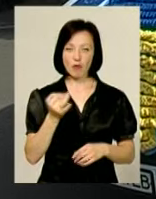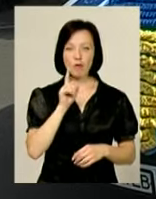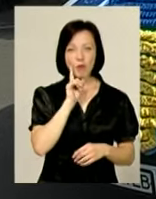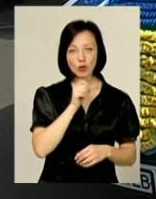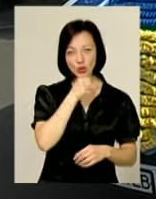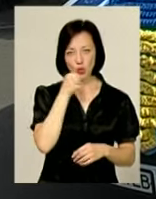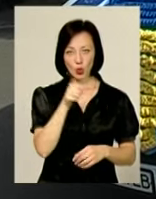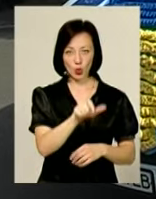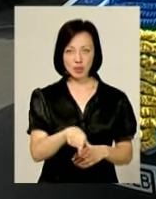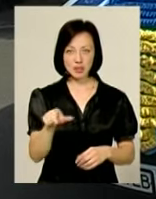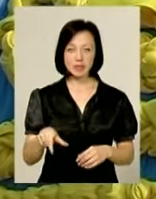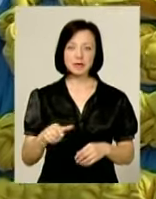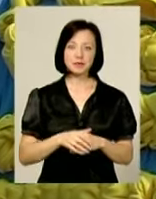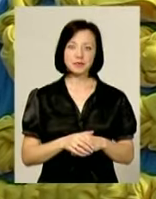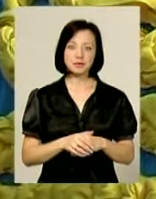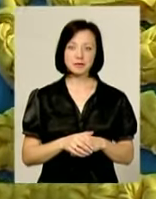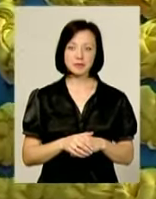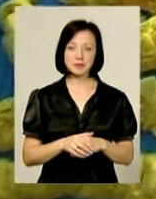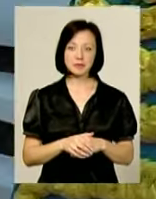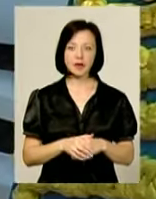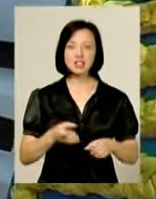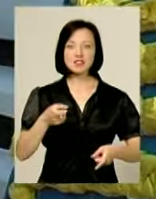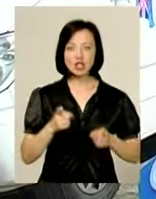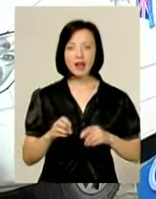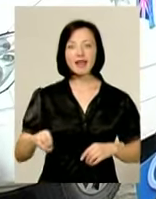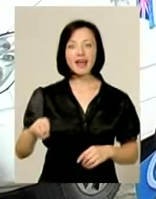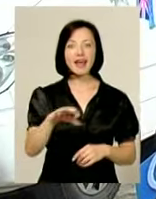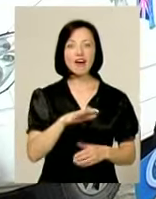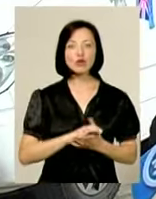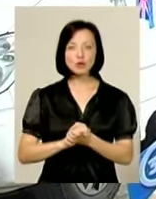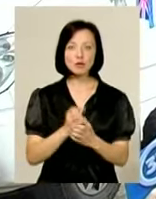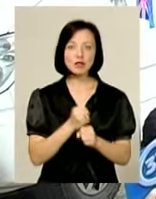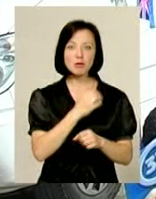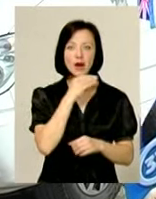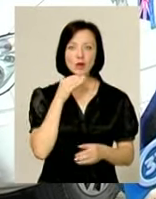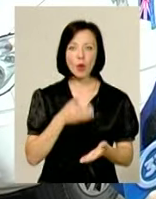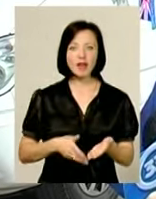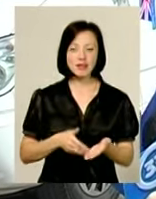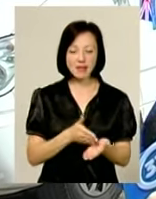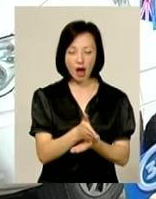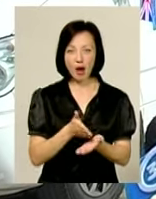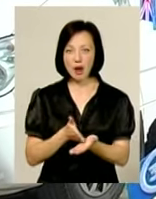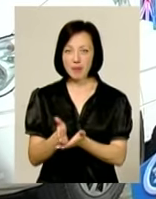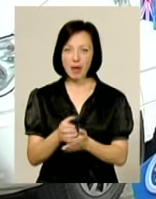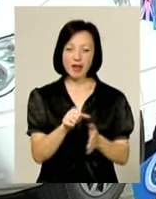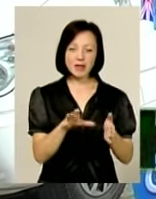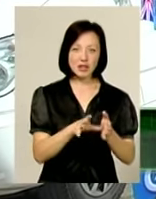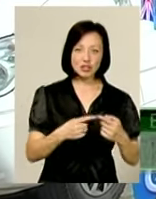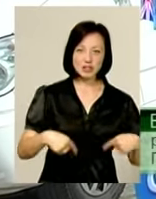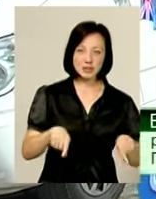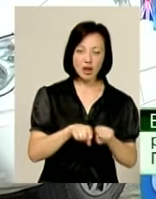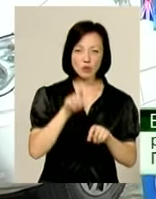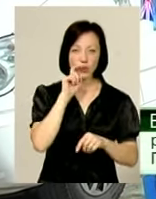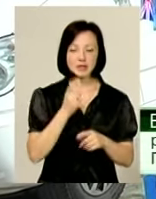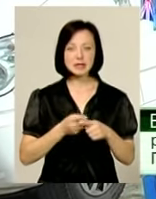молодь, і дорослих. Звичайно, Український Союз працює в багатьох напрямках. Це і підтримка енергетичного сектору України,